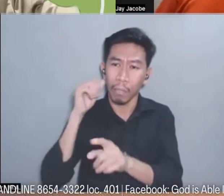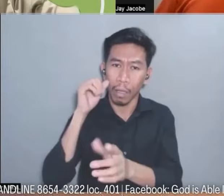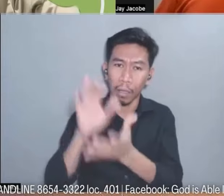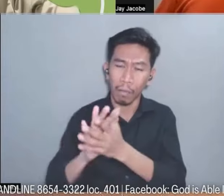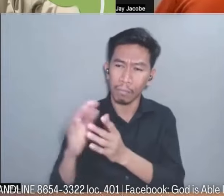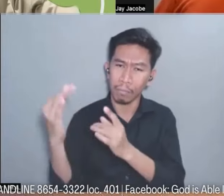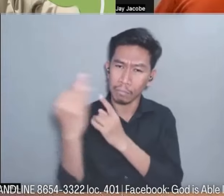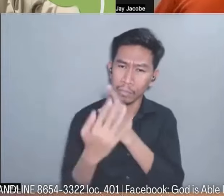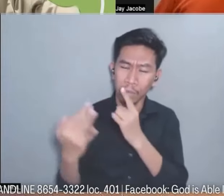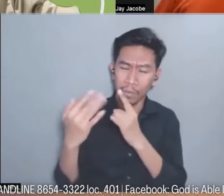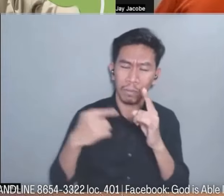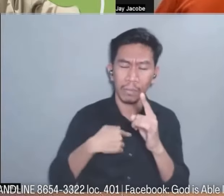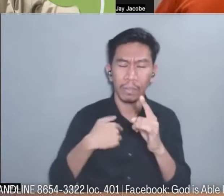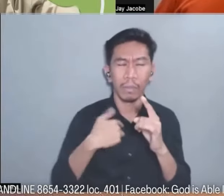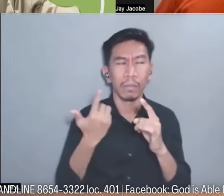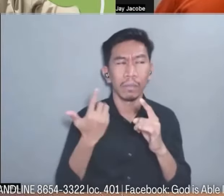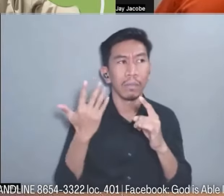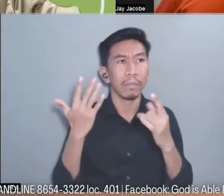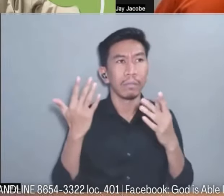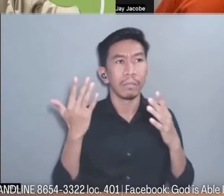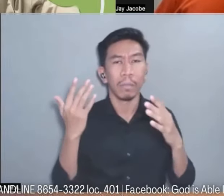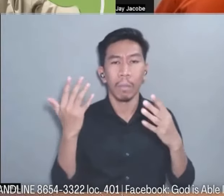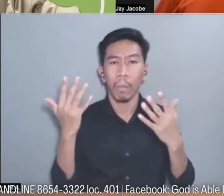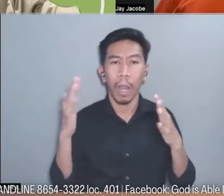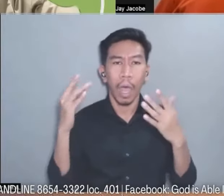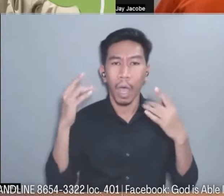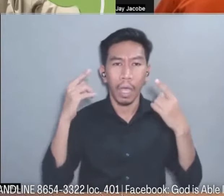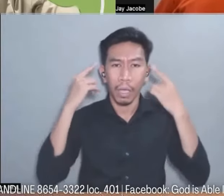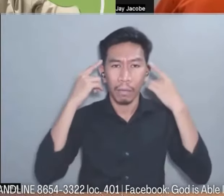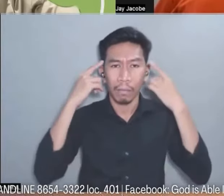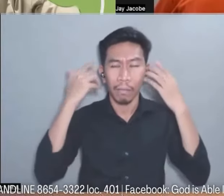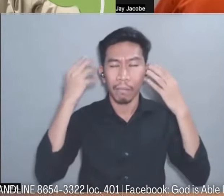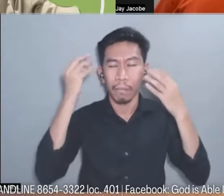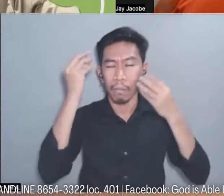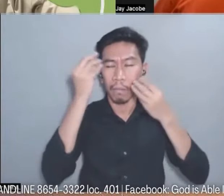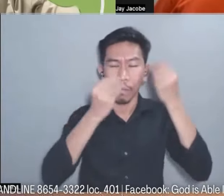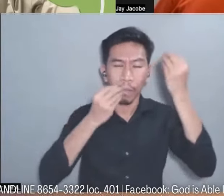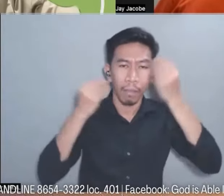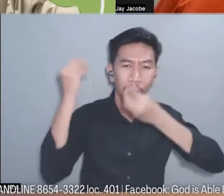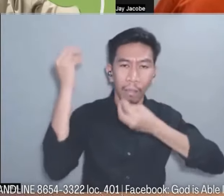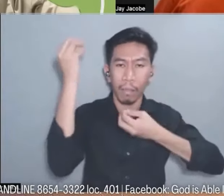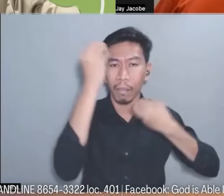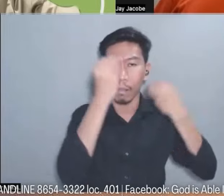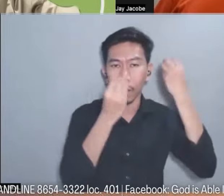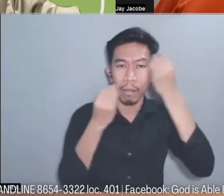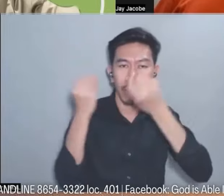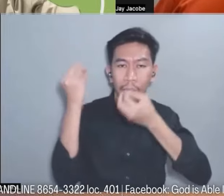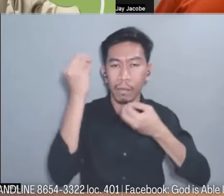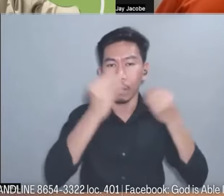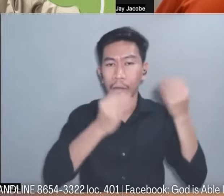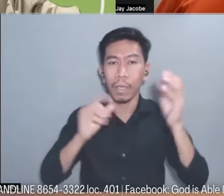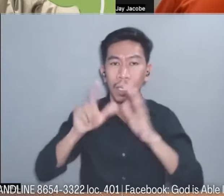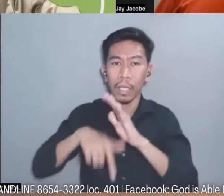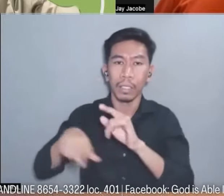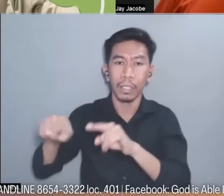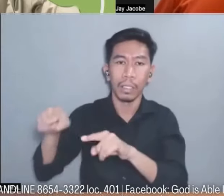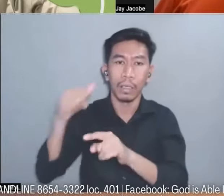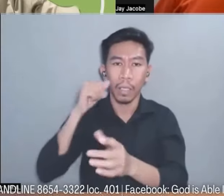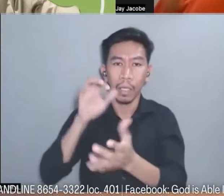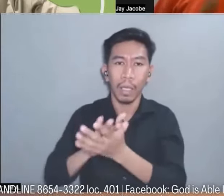natakot ang misis ko at ang anak ko tinawag po yung aking kasamahan sa ano trabaho na pakicheck si Jay